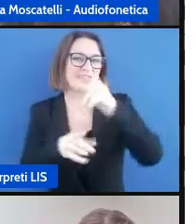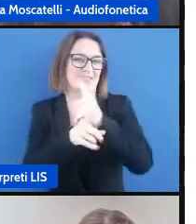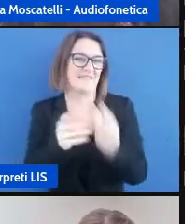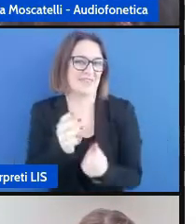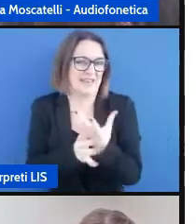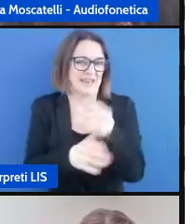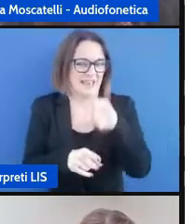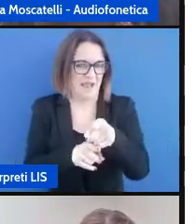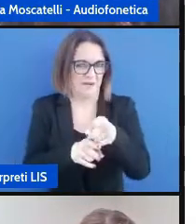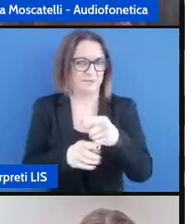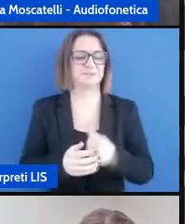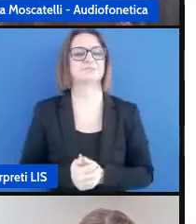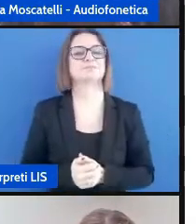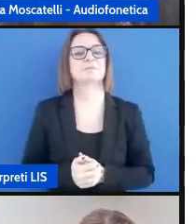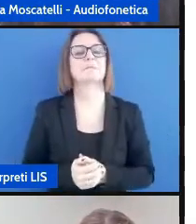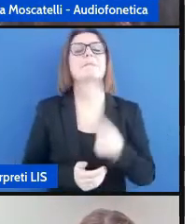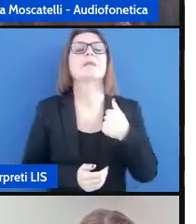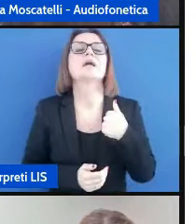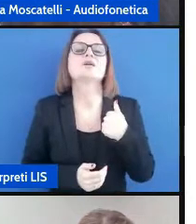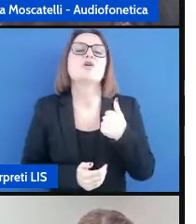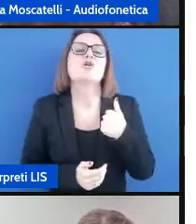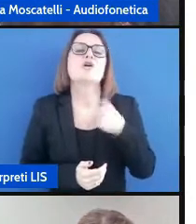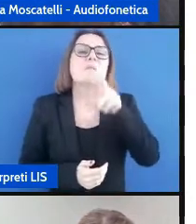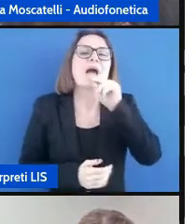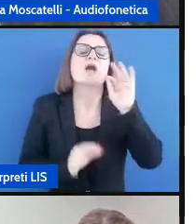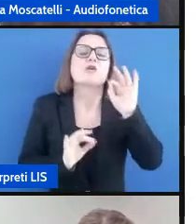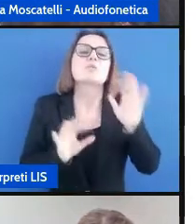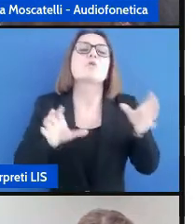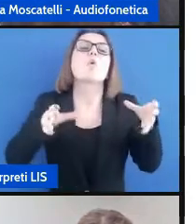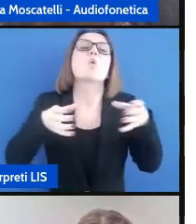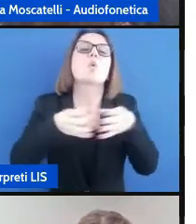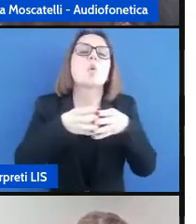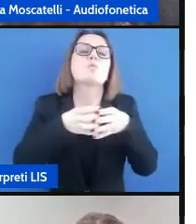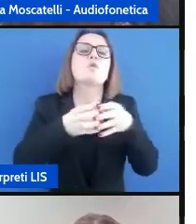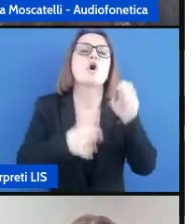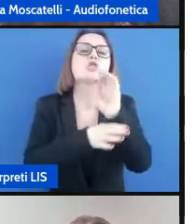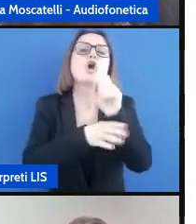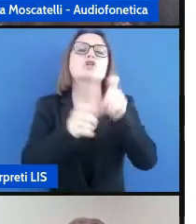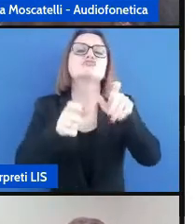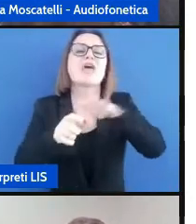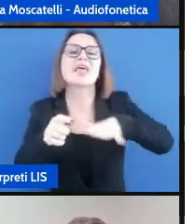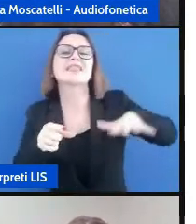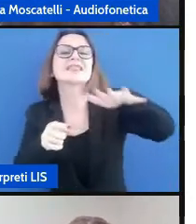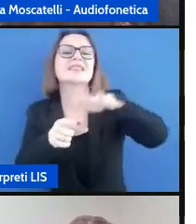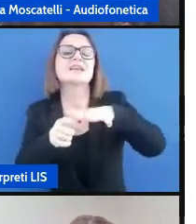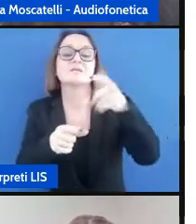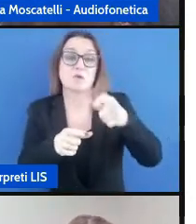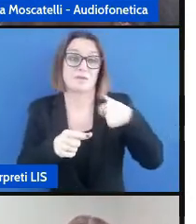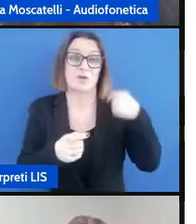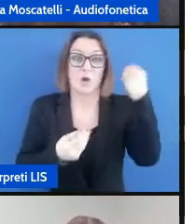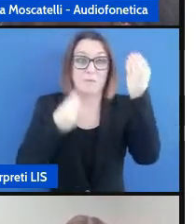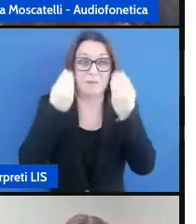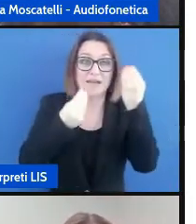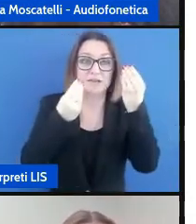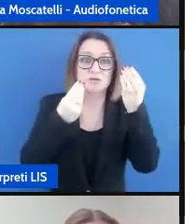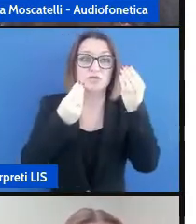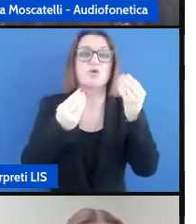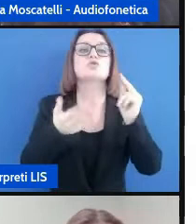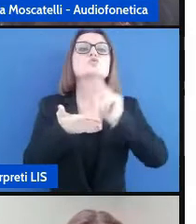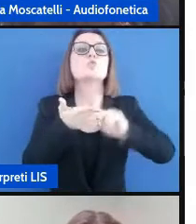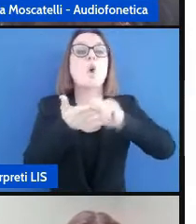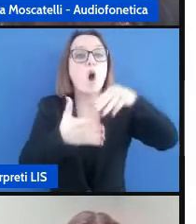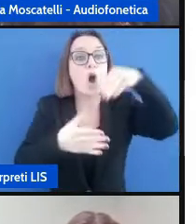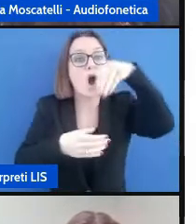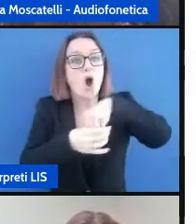parlo di gruppo docente perché è importante che sia che tutti noi in mondo della scuola persone della